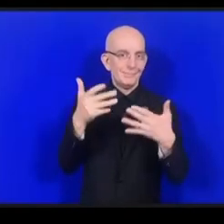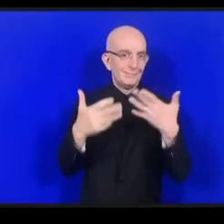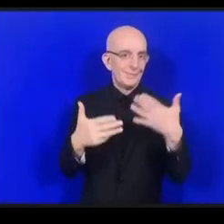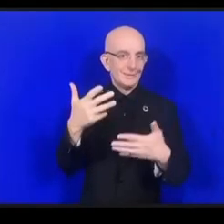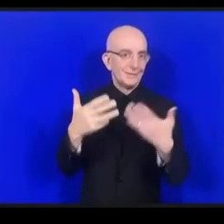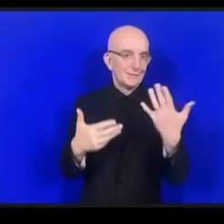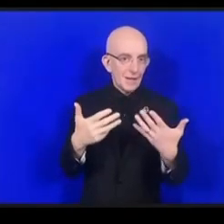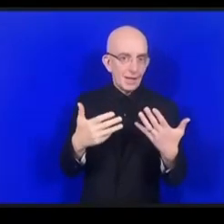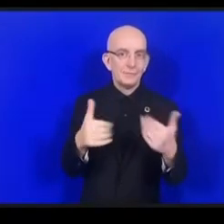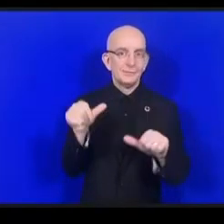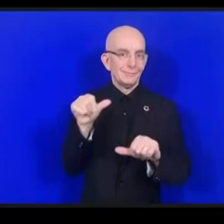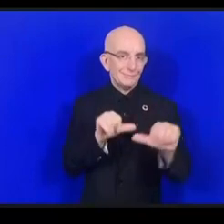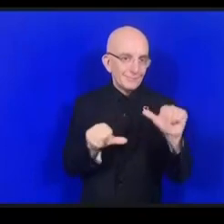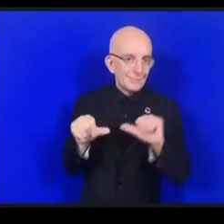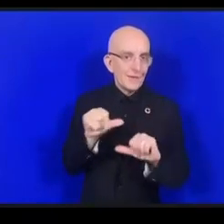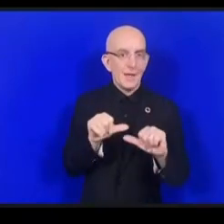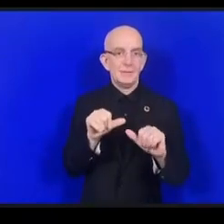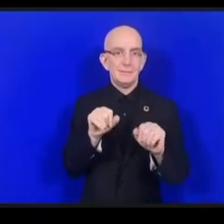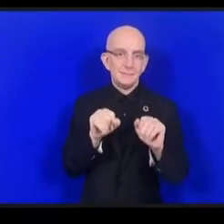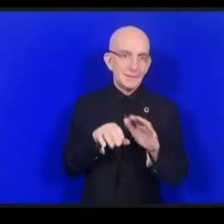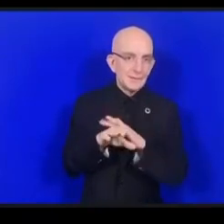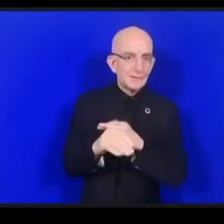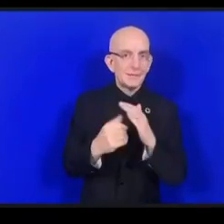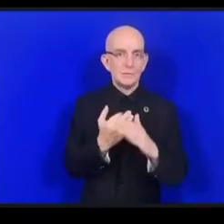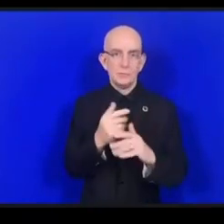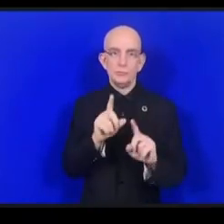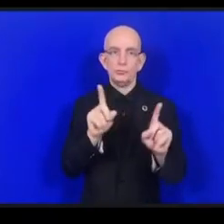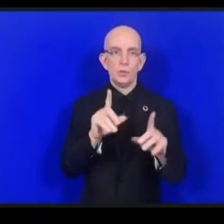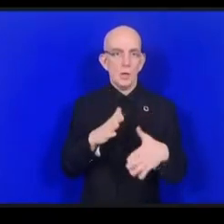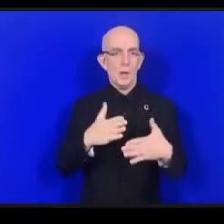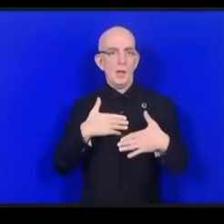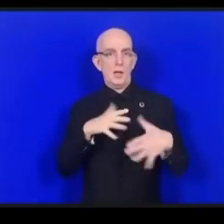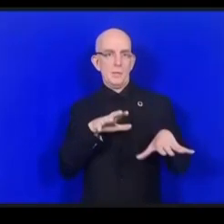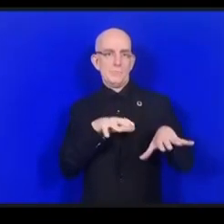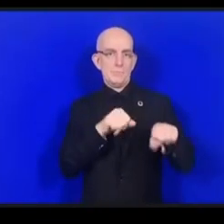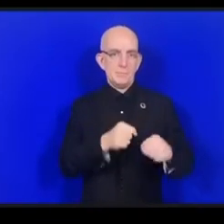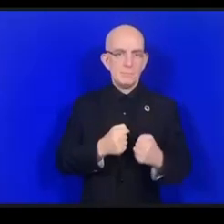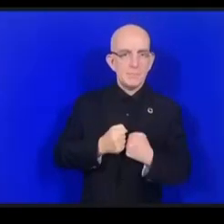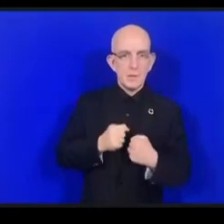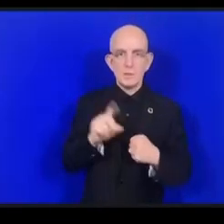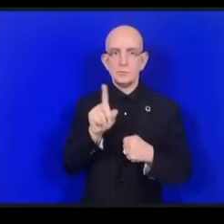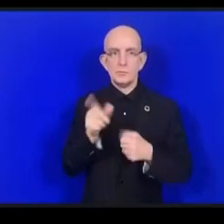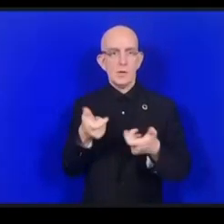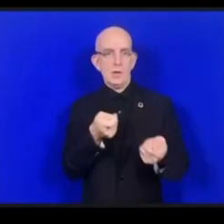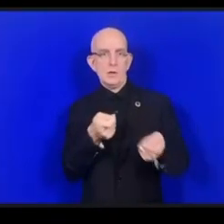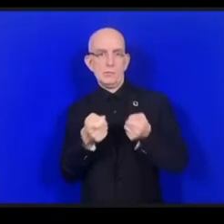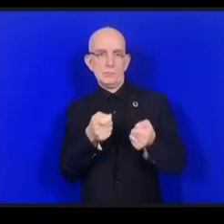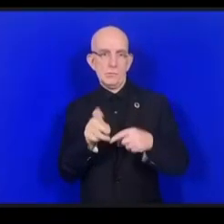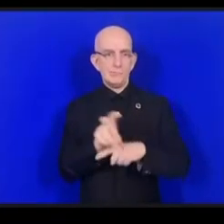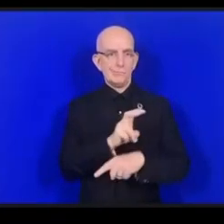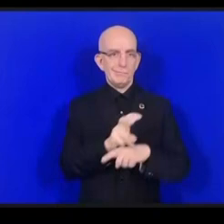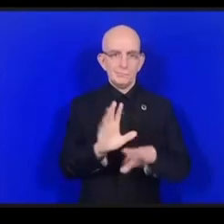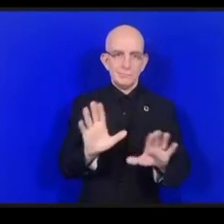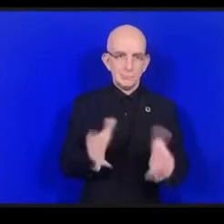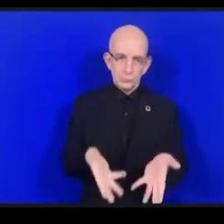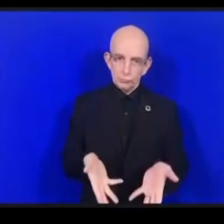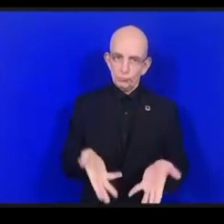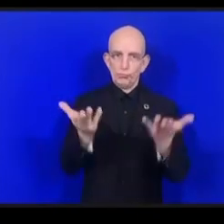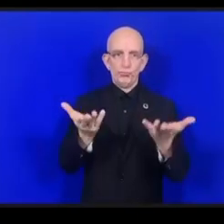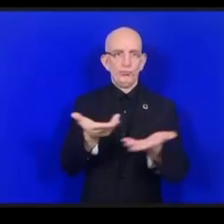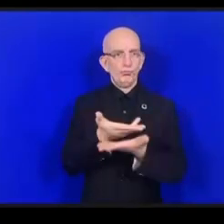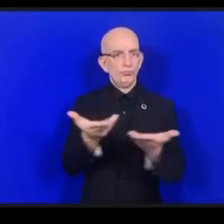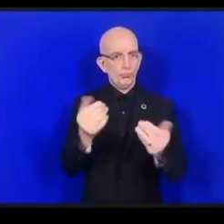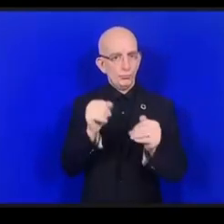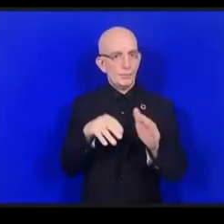ممتلكة بيئات غير خاضعة للسيطرة توافر حر